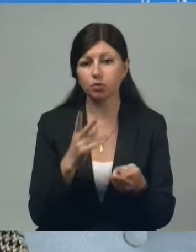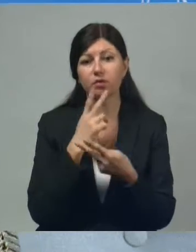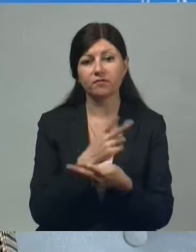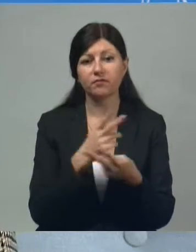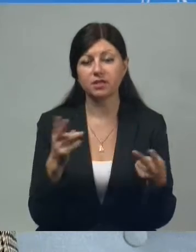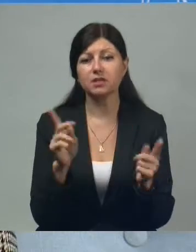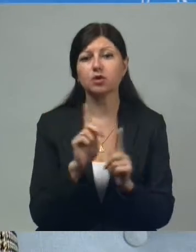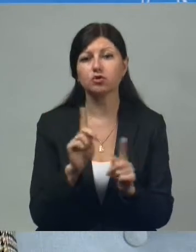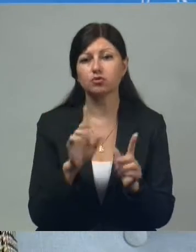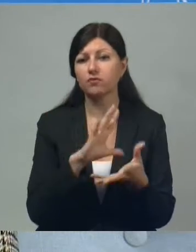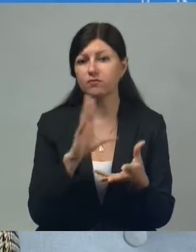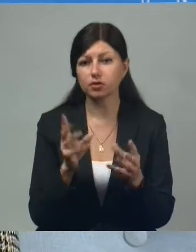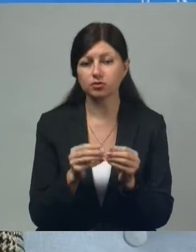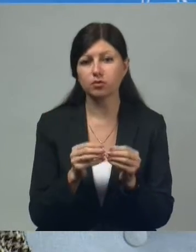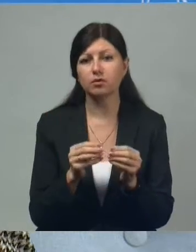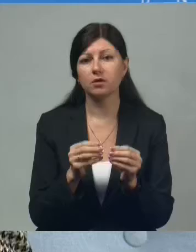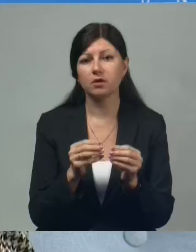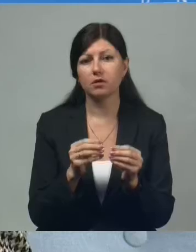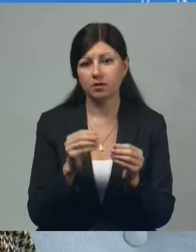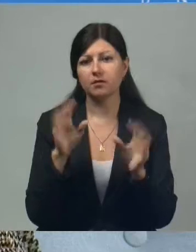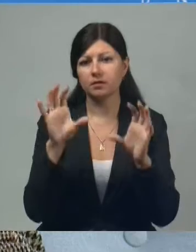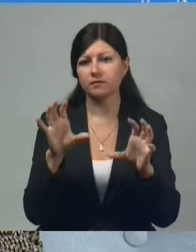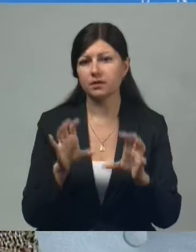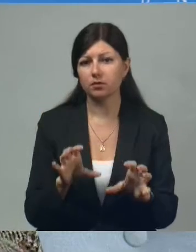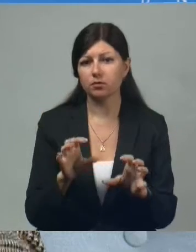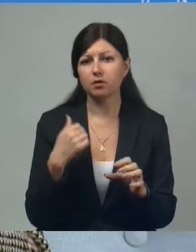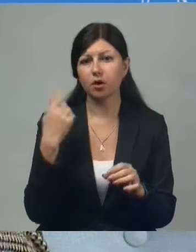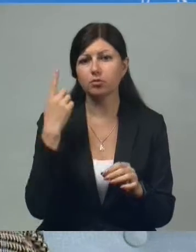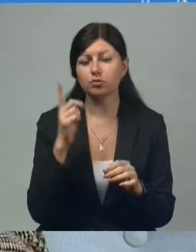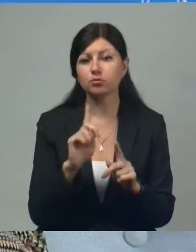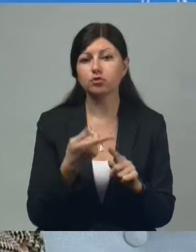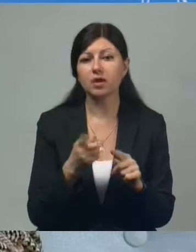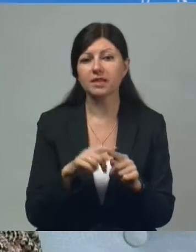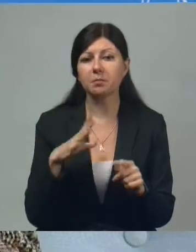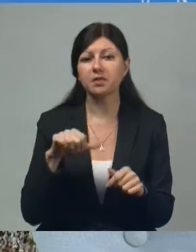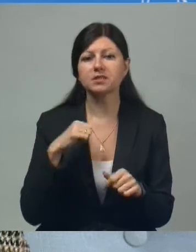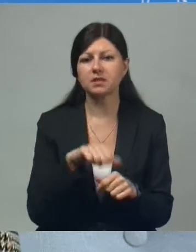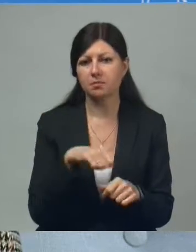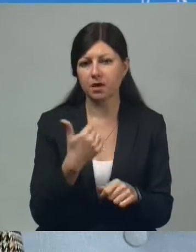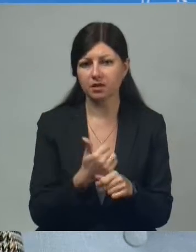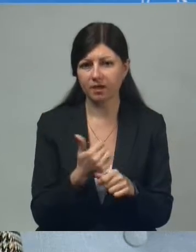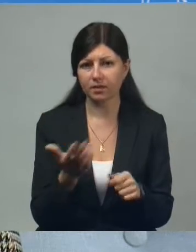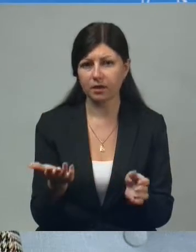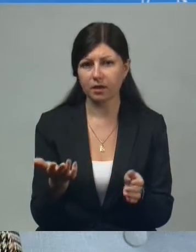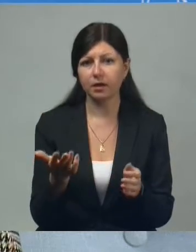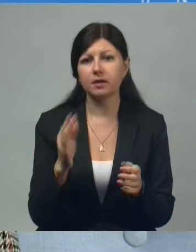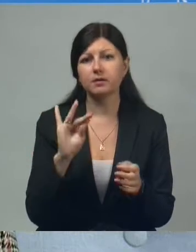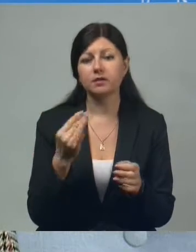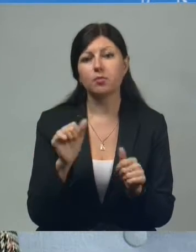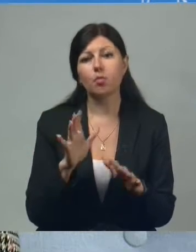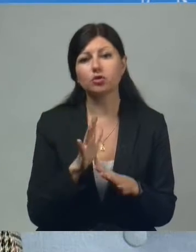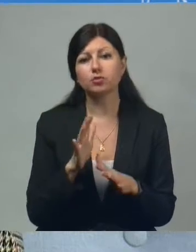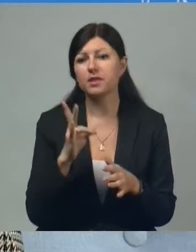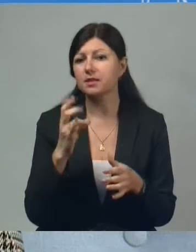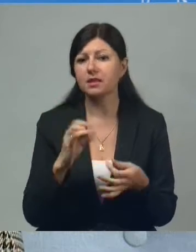видя, что все в общем-то в рамках закона. Я думаю, что вот это было самое главное и, может быть,